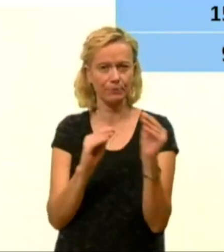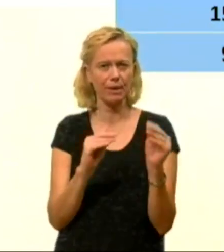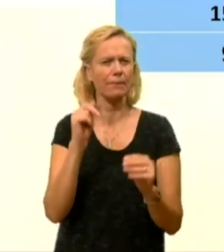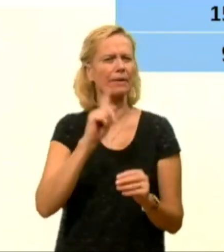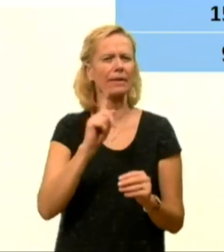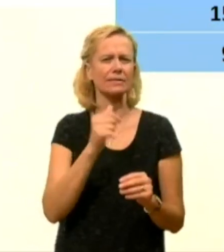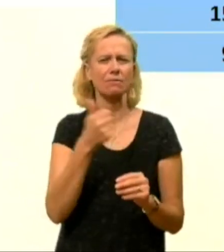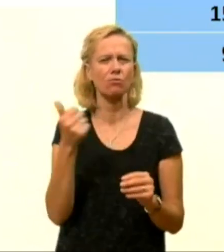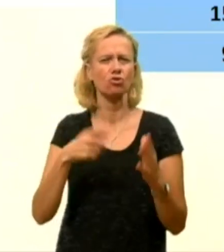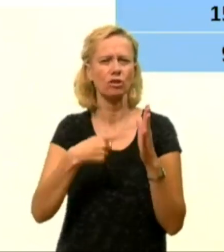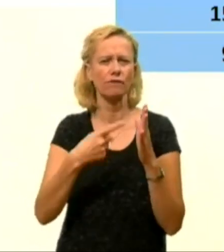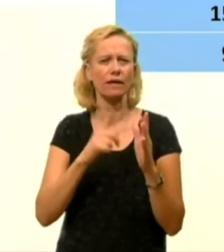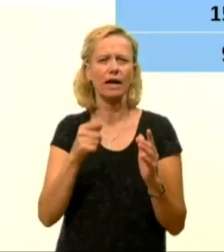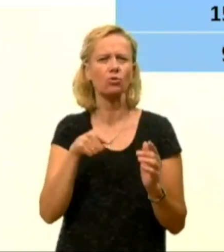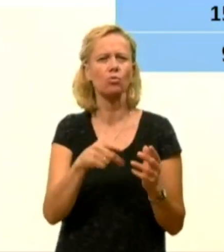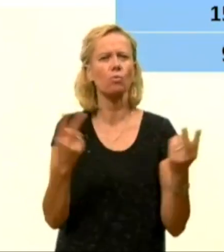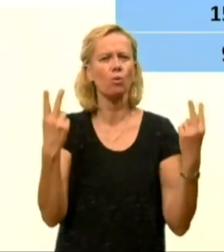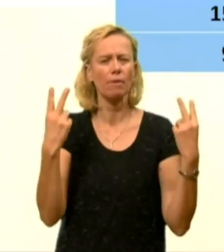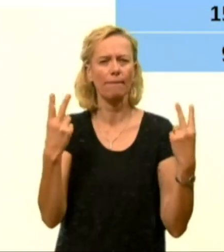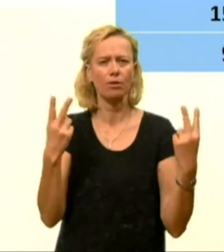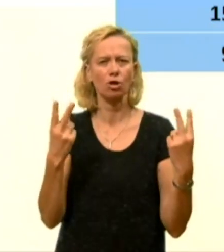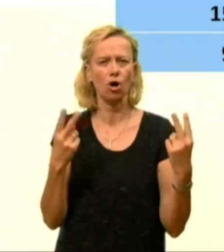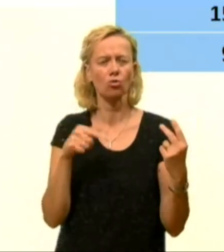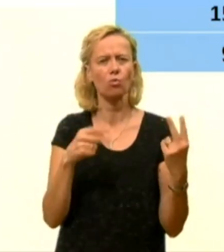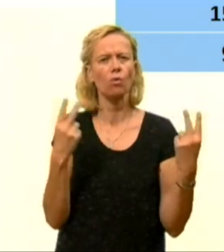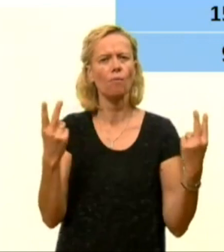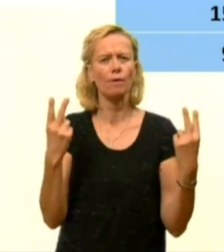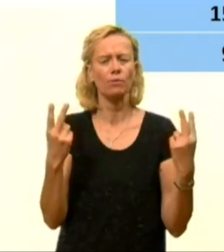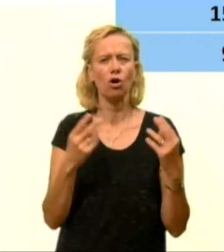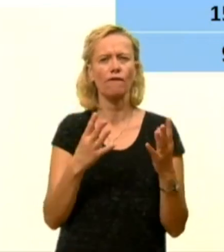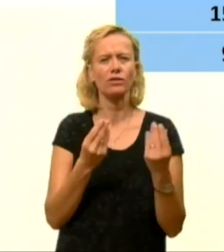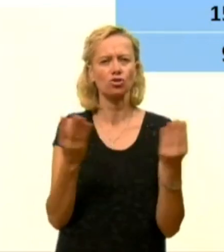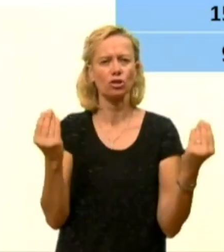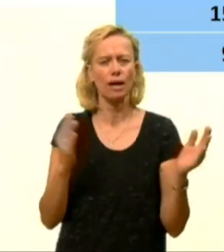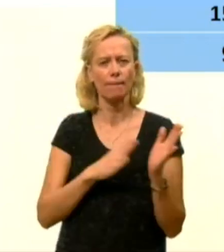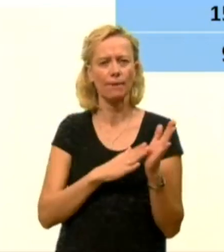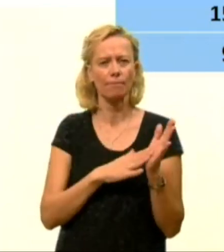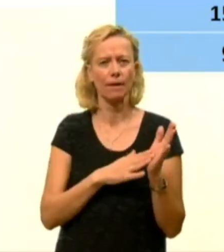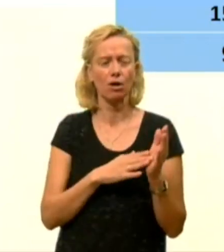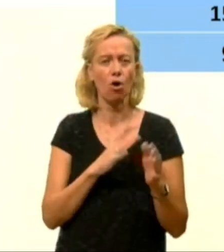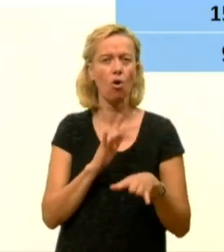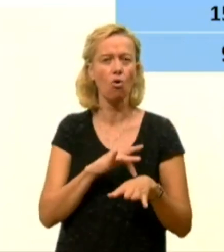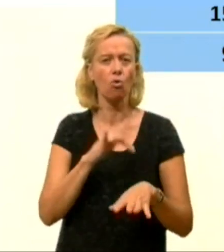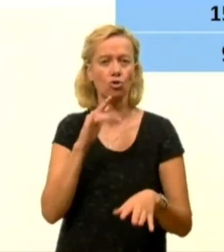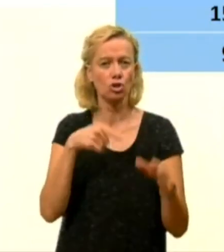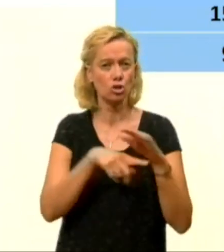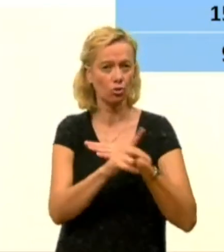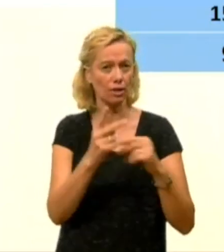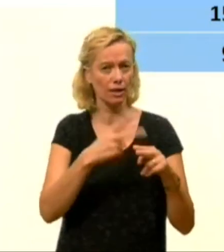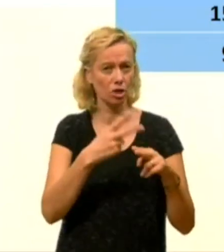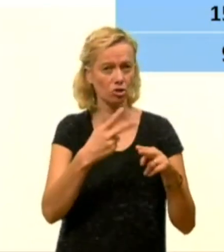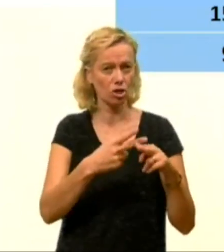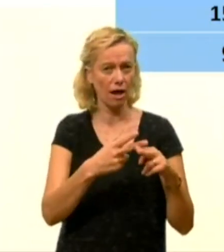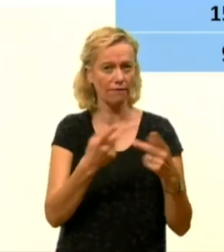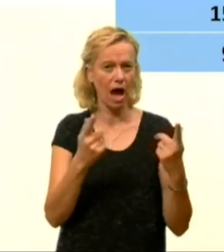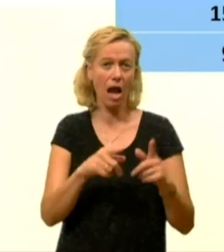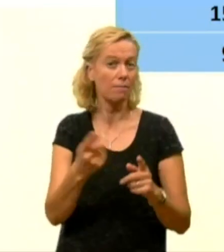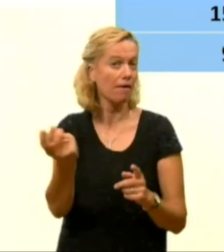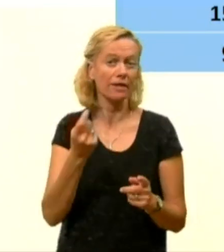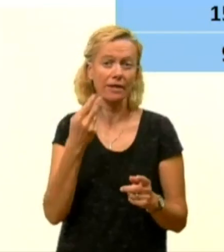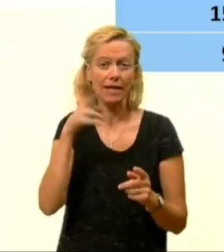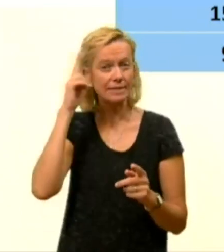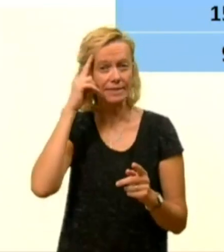ne samo številka, kaj je tukaj le pomembno? Tukaj le pomembno je, da je večina primiru se pač okuži iznotraj države ali je vir neznan.